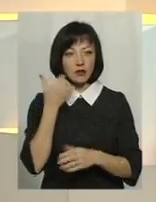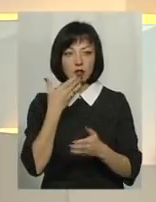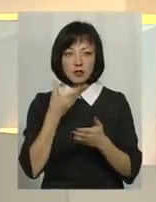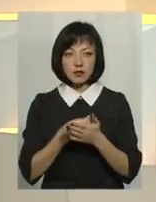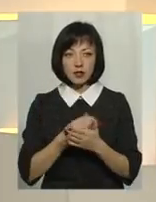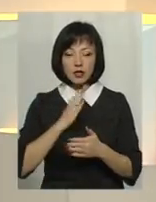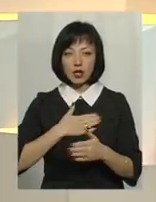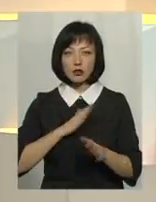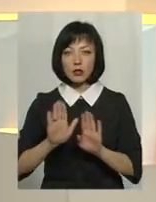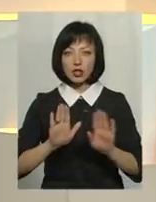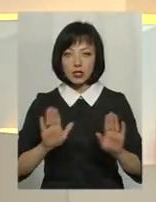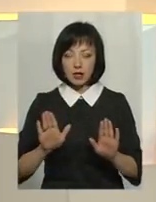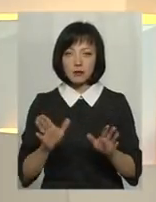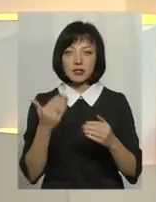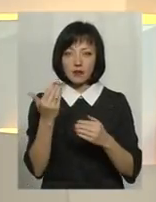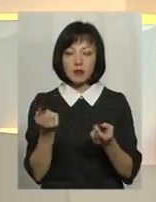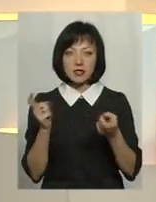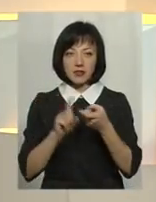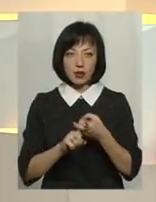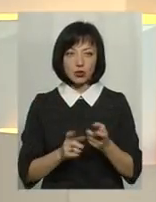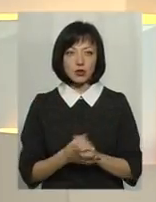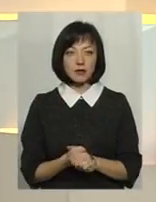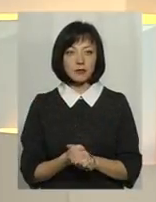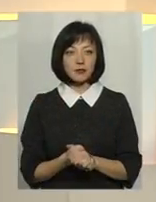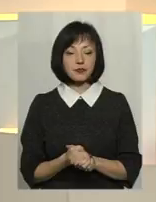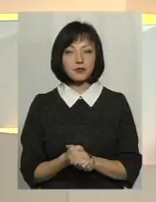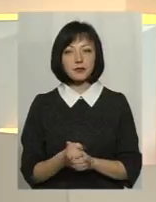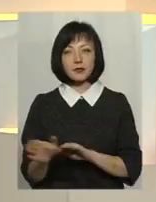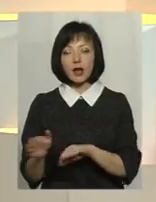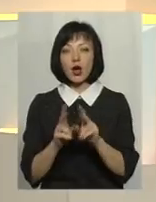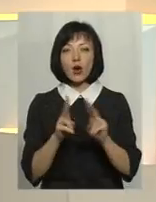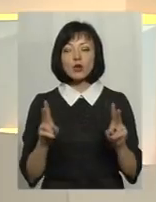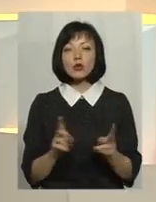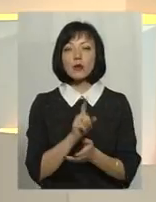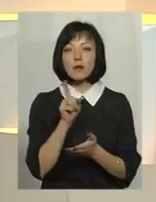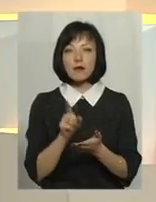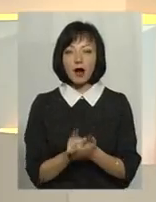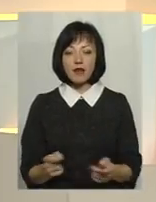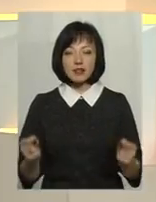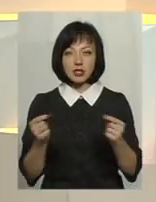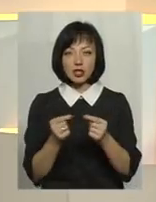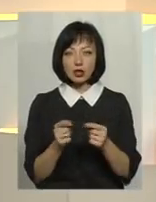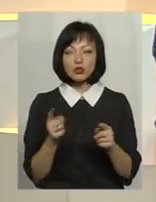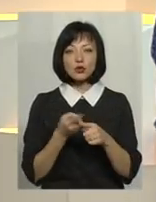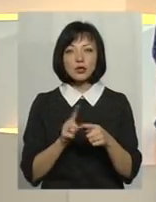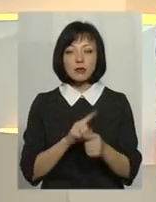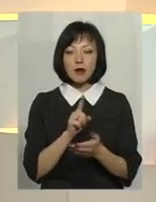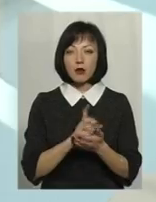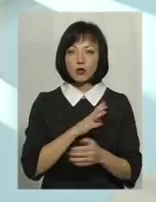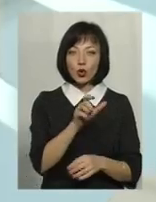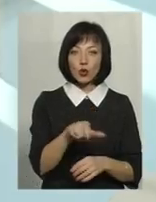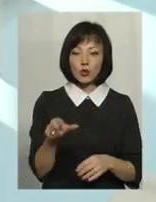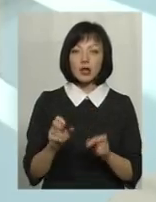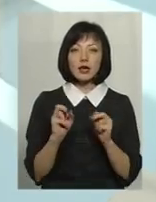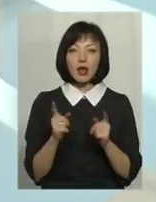нашим режисерам, і з вами зв'яжуться. Отже, хто має, яким чином має визначати? Що це мають бути за люди,